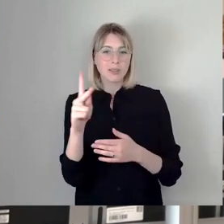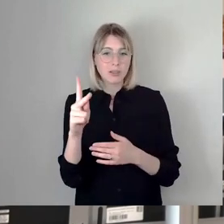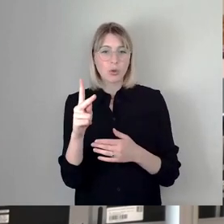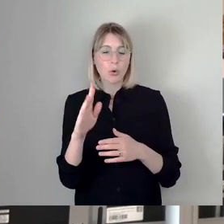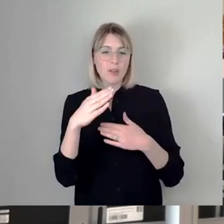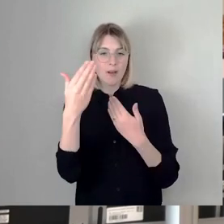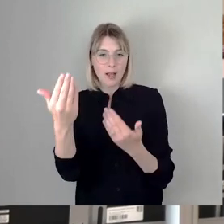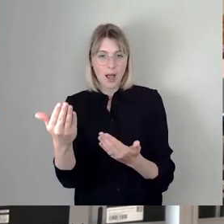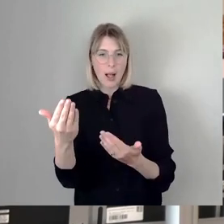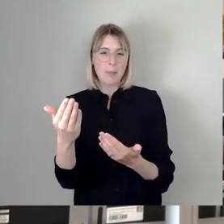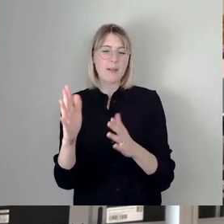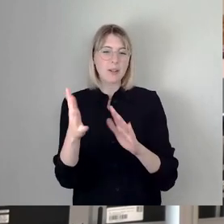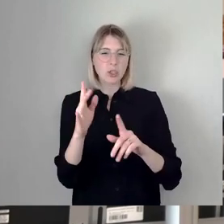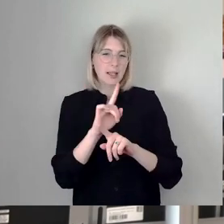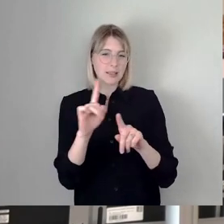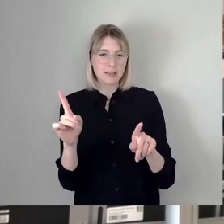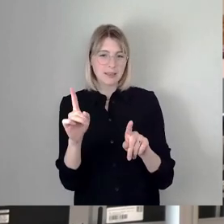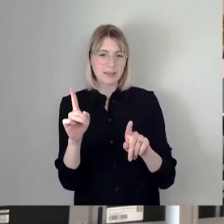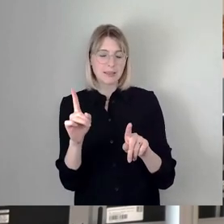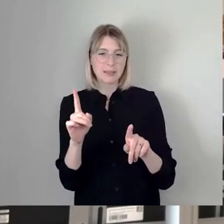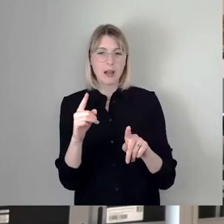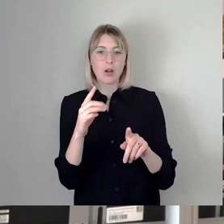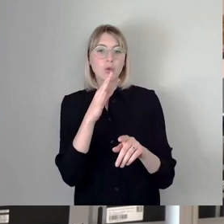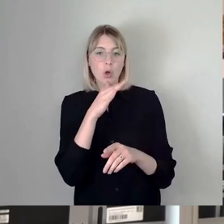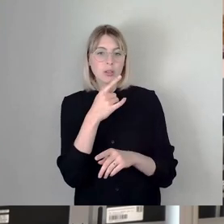noch nicht mit allen ausreichend diskutiert waren.